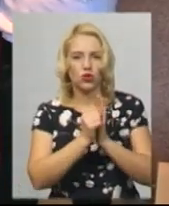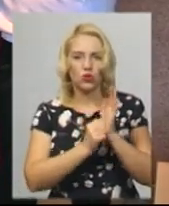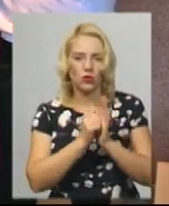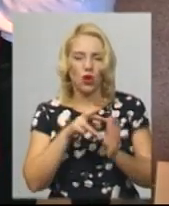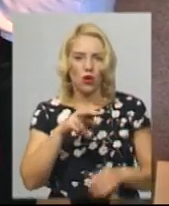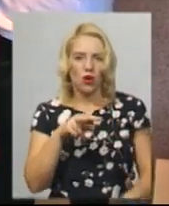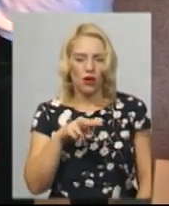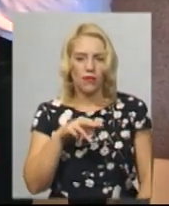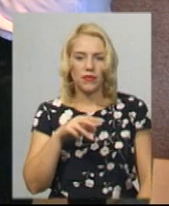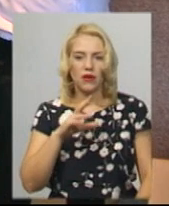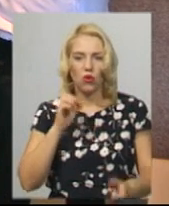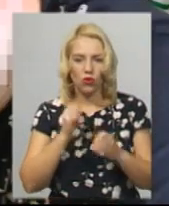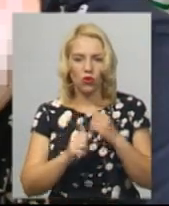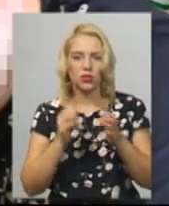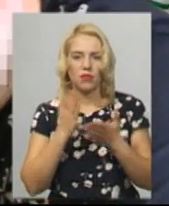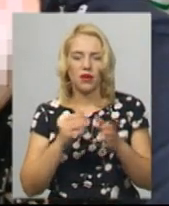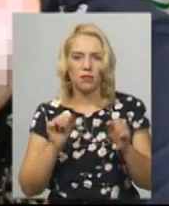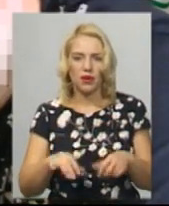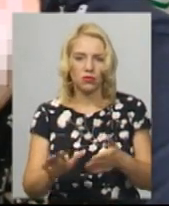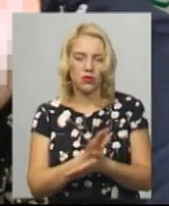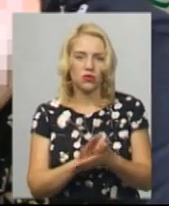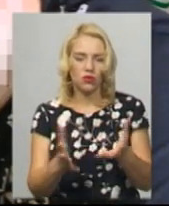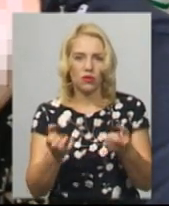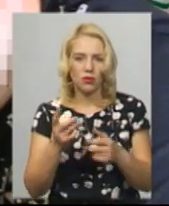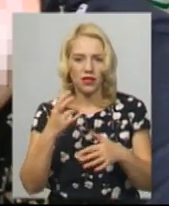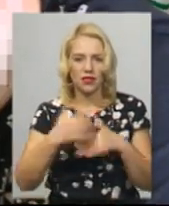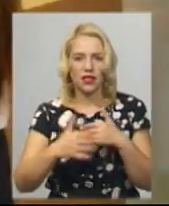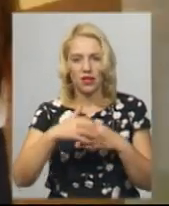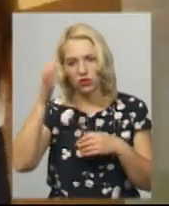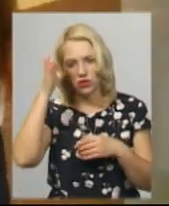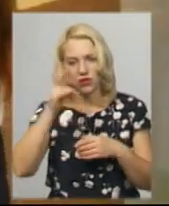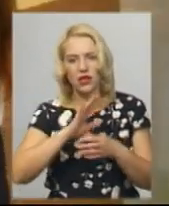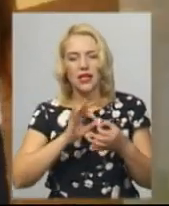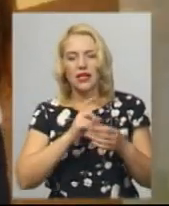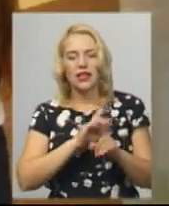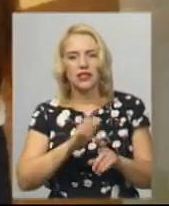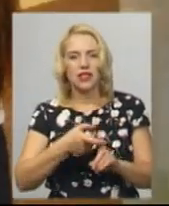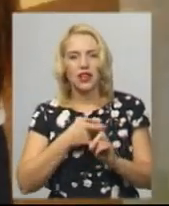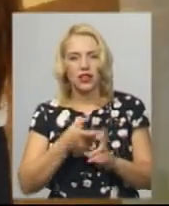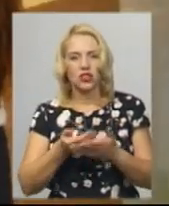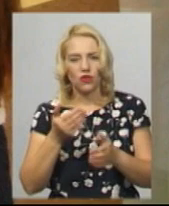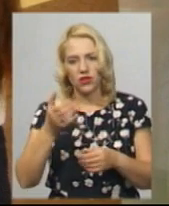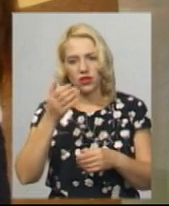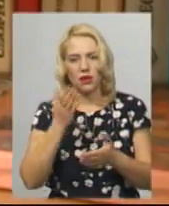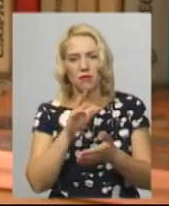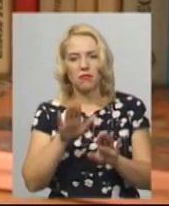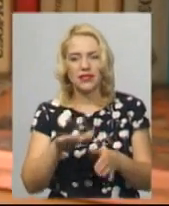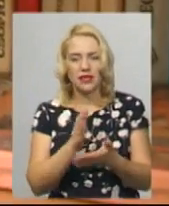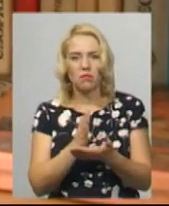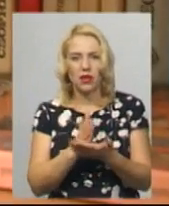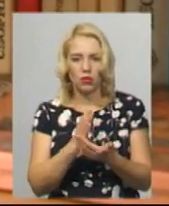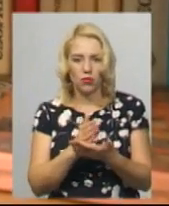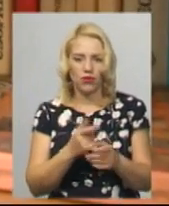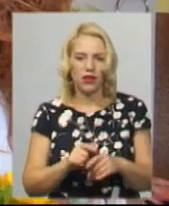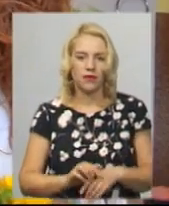право отримати загальну середню освіту безкоштовно, незалежно від місця перебування, каже директор Хмельницького ліцеї номер 15 ім. Олександра Співачука Алла